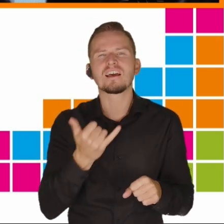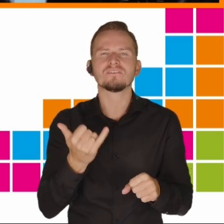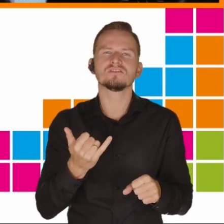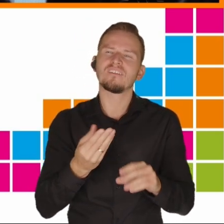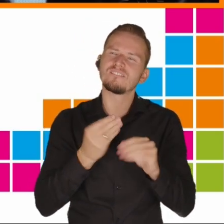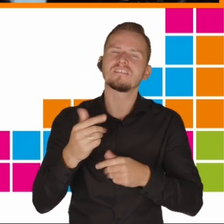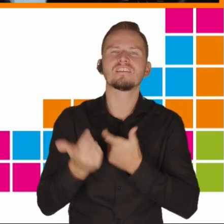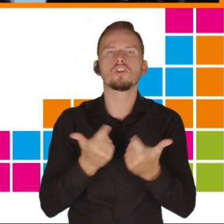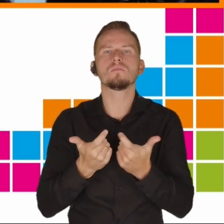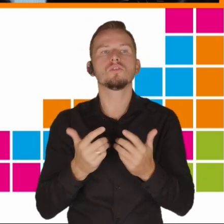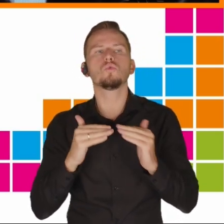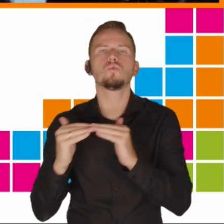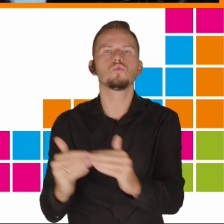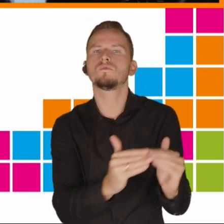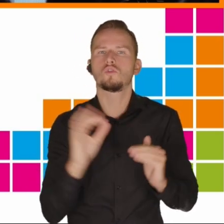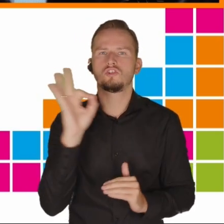równości szans.